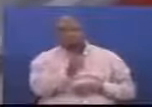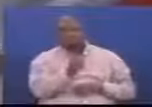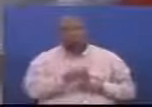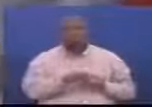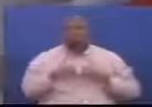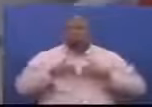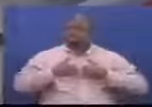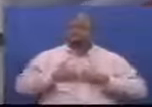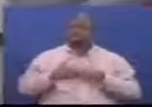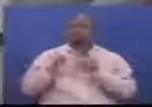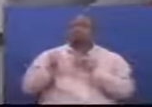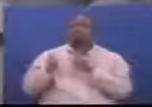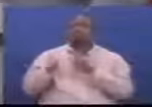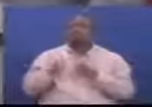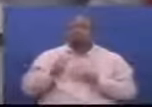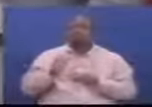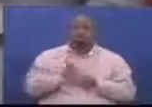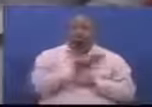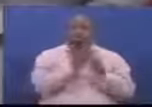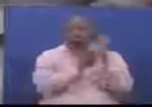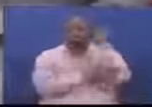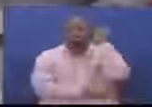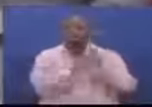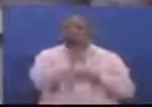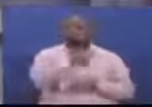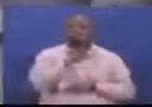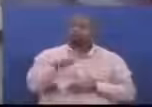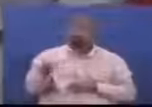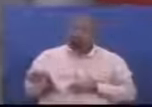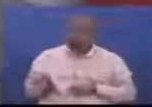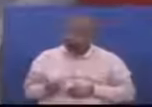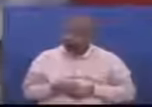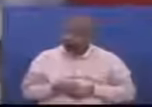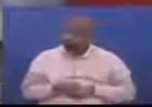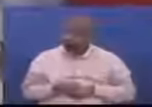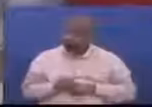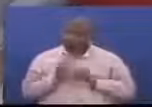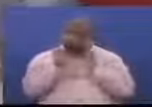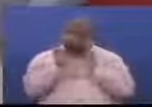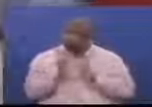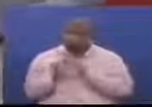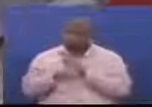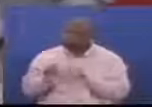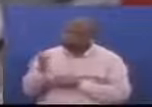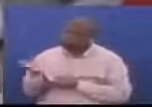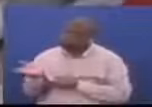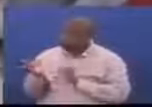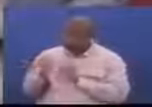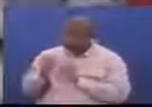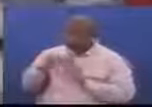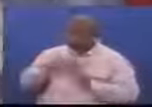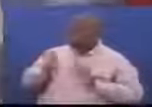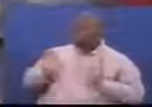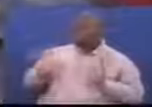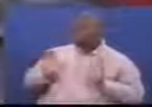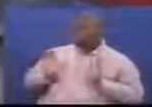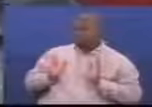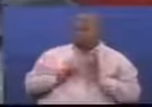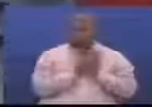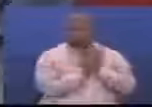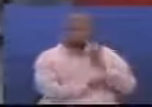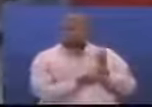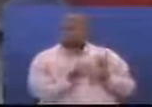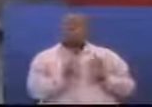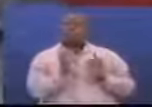Tumeahidi kuondohu masikini wa watu Mwenyekiti Sio maneno yangu Mimi na koti maneno ya